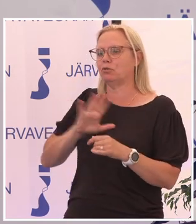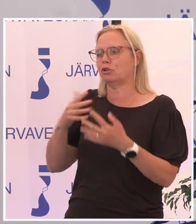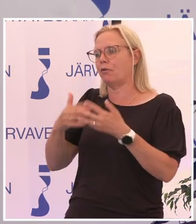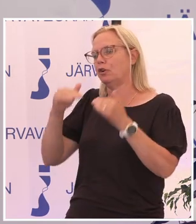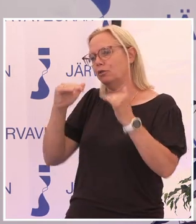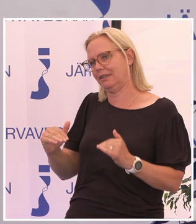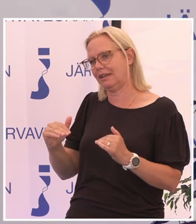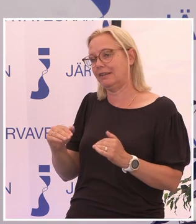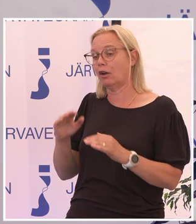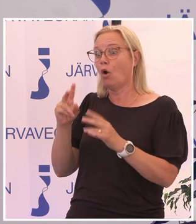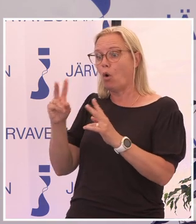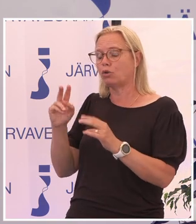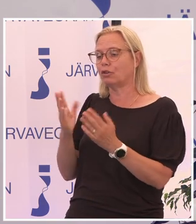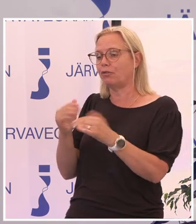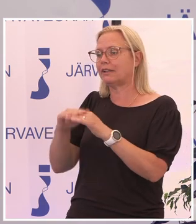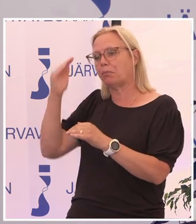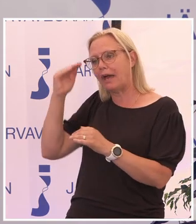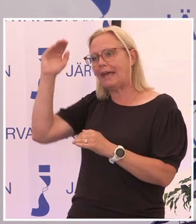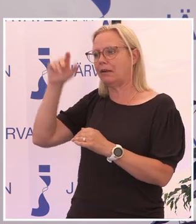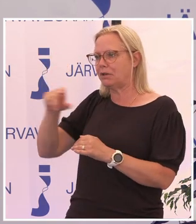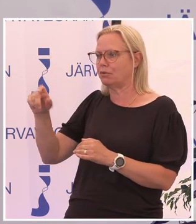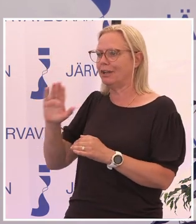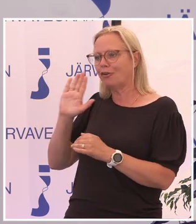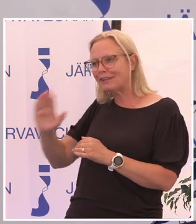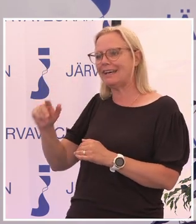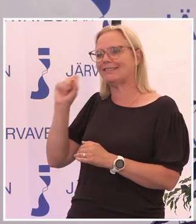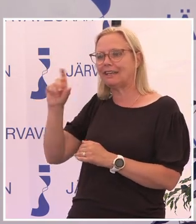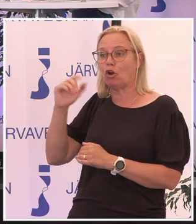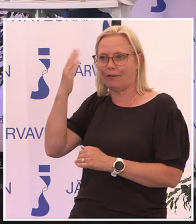personer och deras digitala förmåga. Det tycker jag också är en aspekt på det.